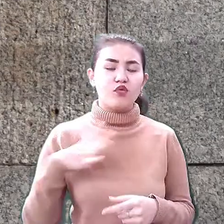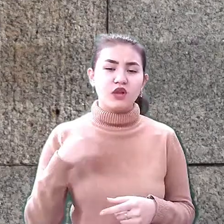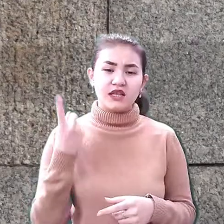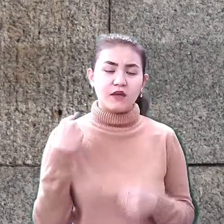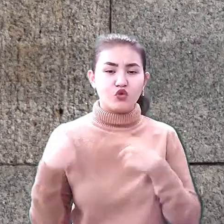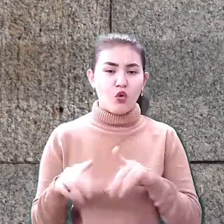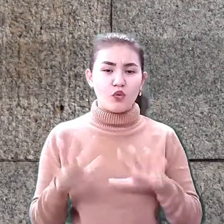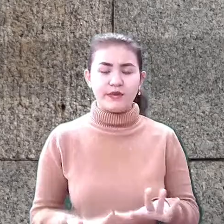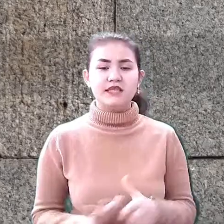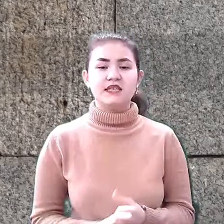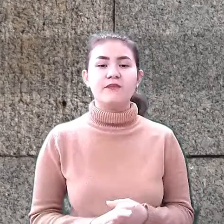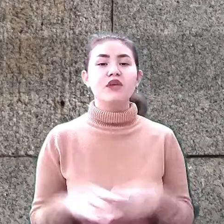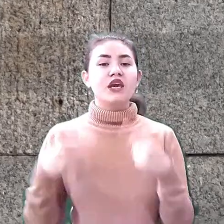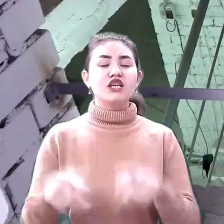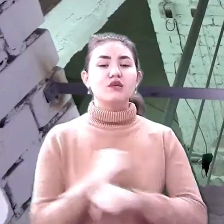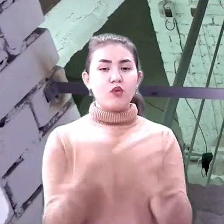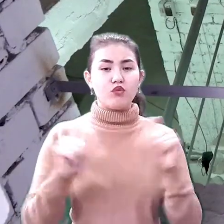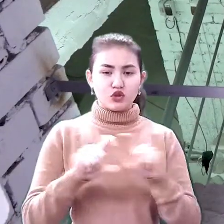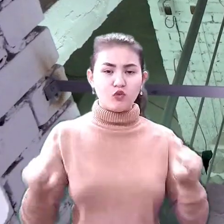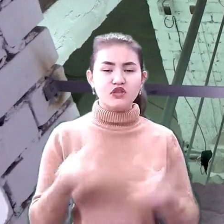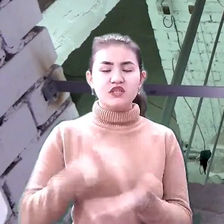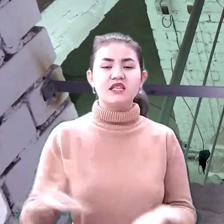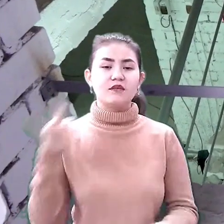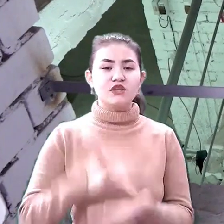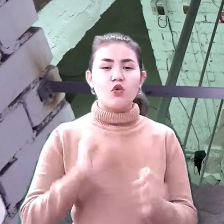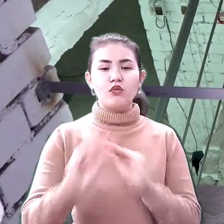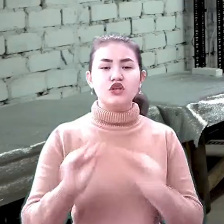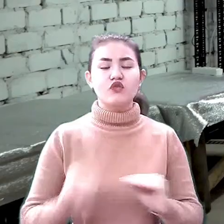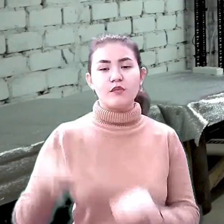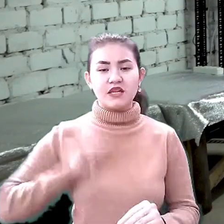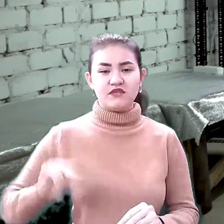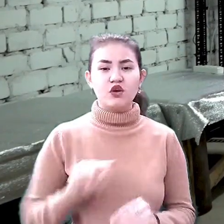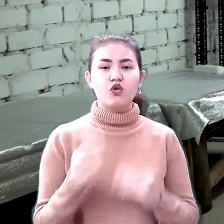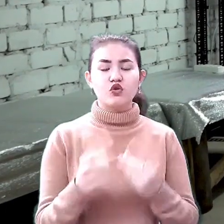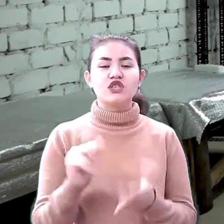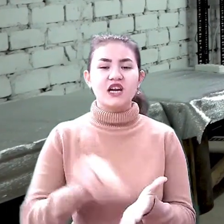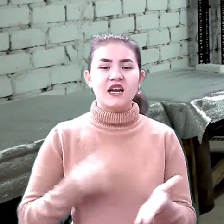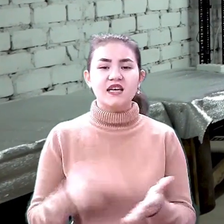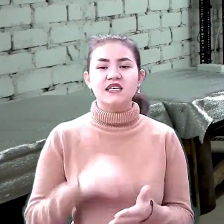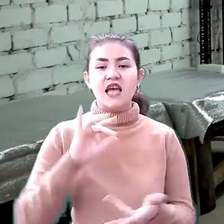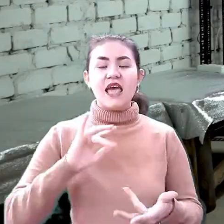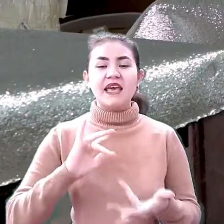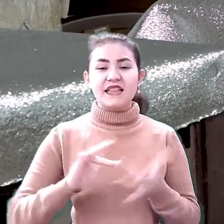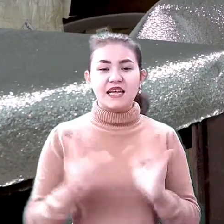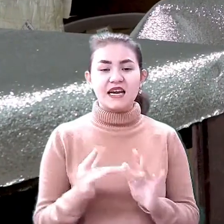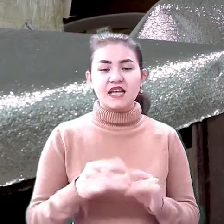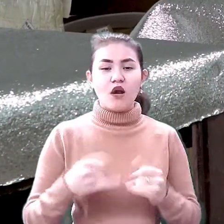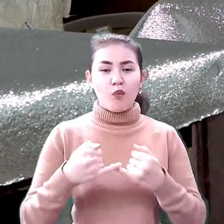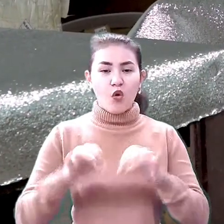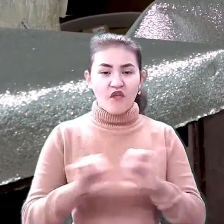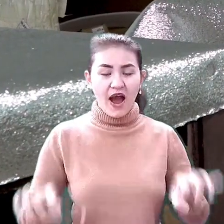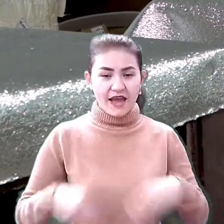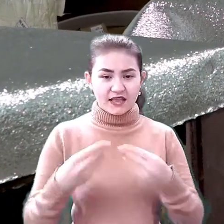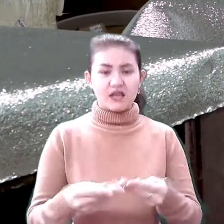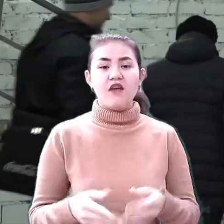дому. Інша бомбосховища у центрі міста облаштували працівники одного з черкаських інтернет-провайдерів. Воно цілком безпечне та